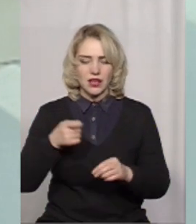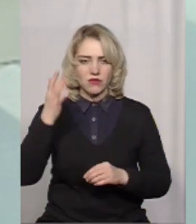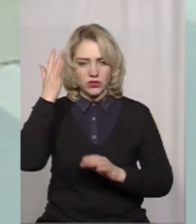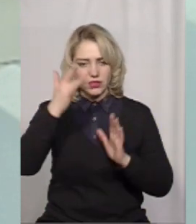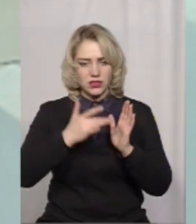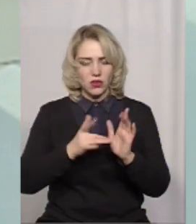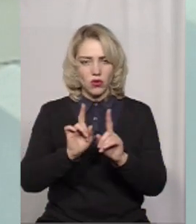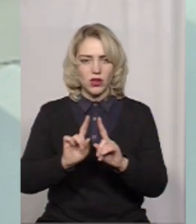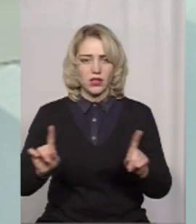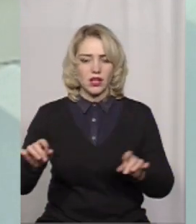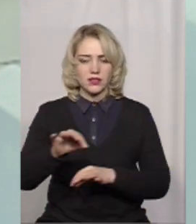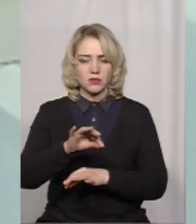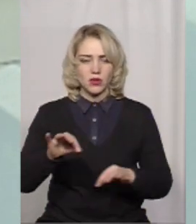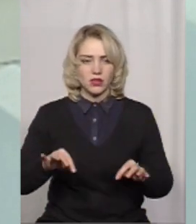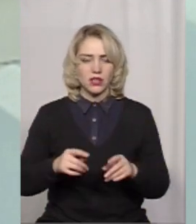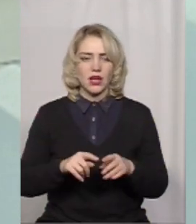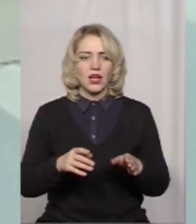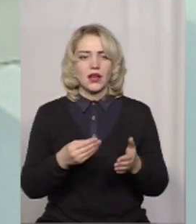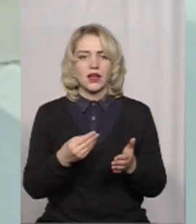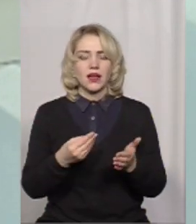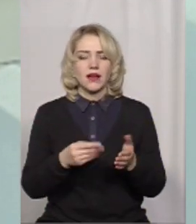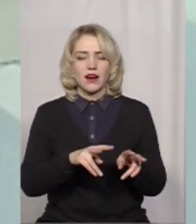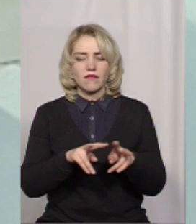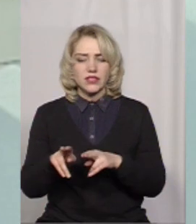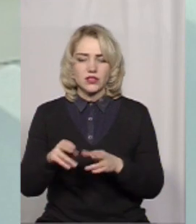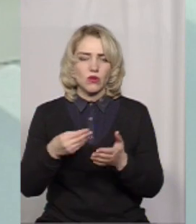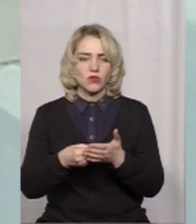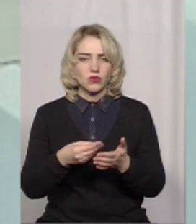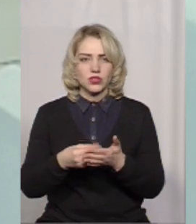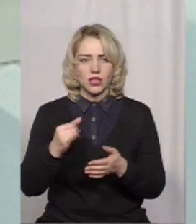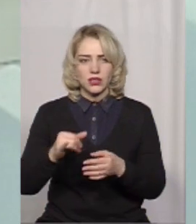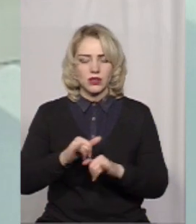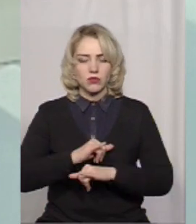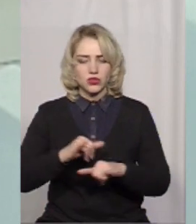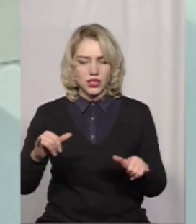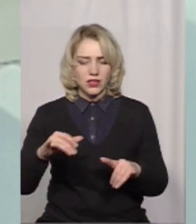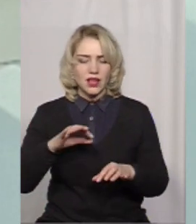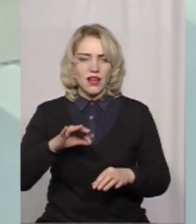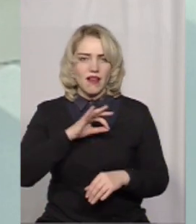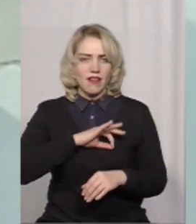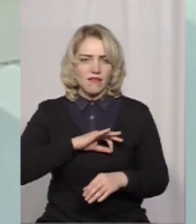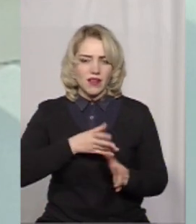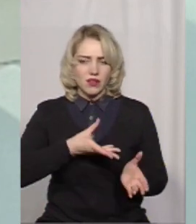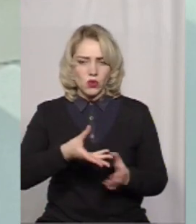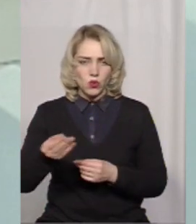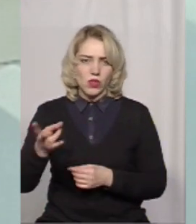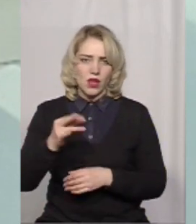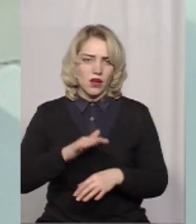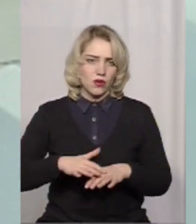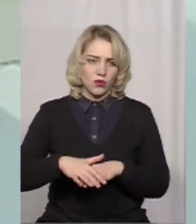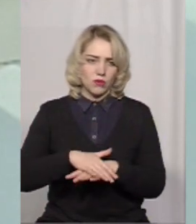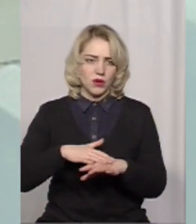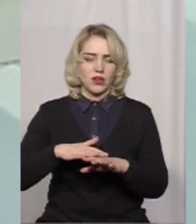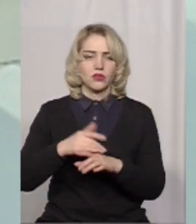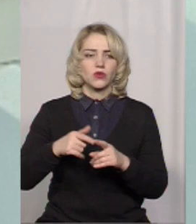оригінальність проєкту, реальність почету, поширення ефекту на громаду і територію. І найбільше всього заявок в нас